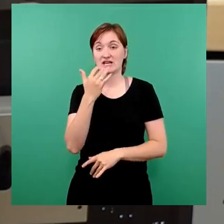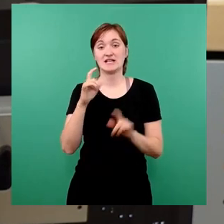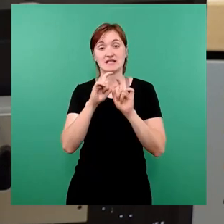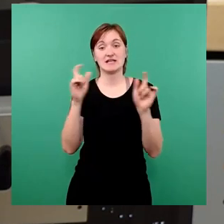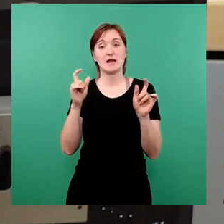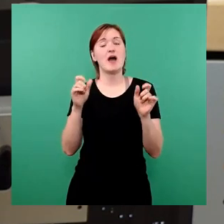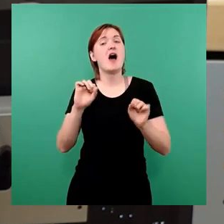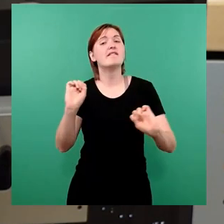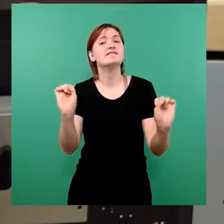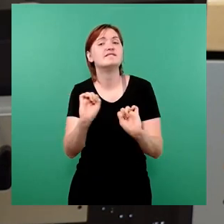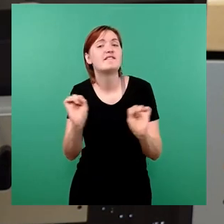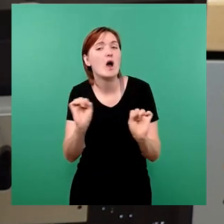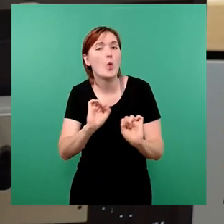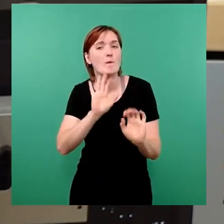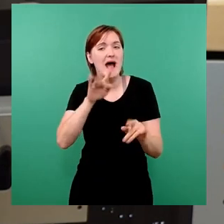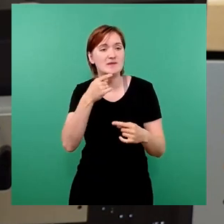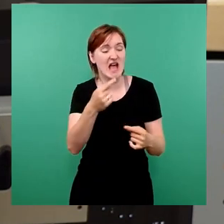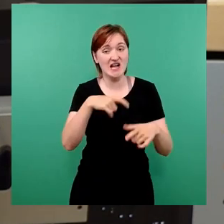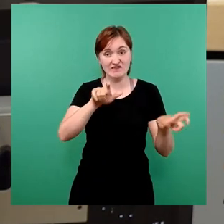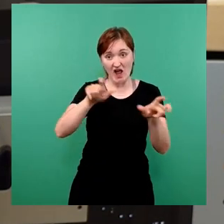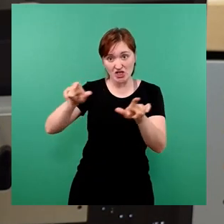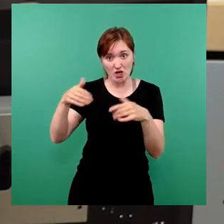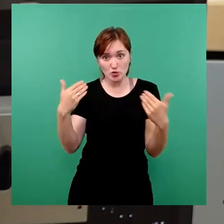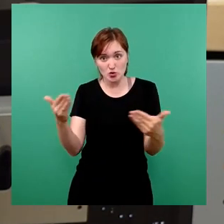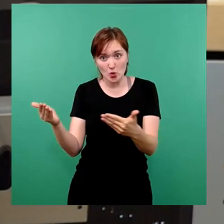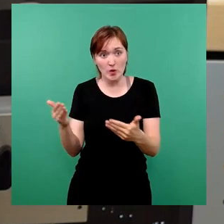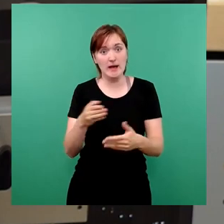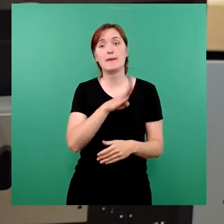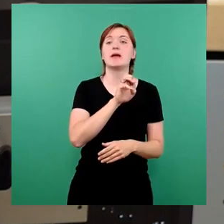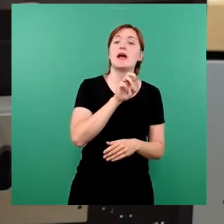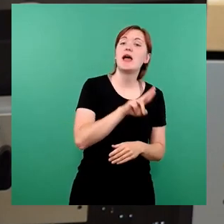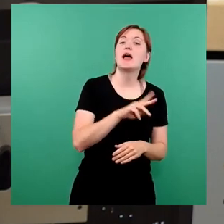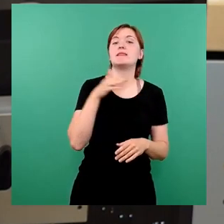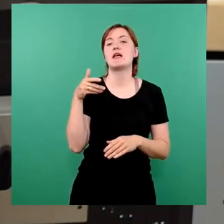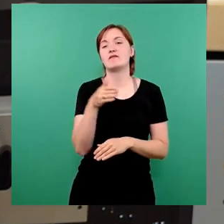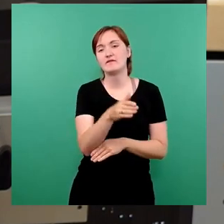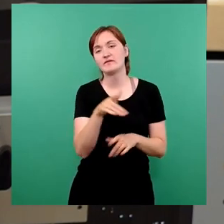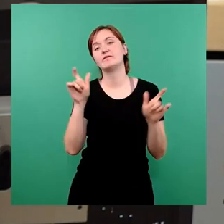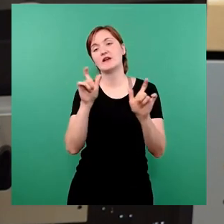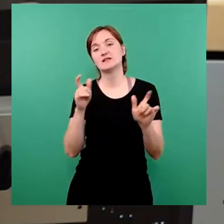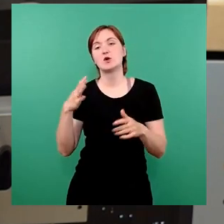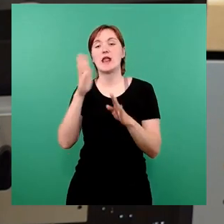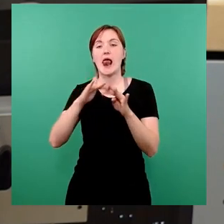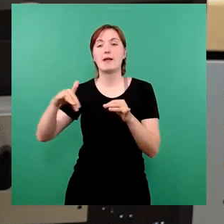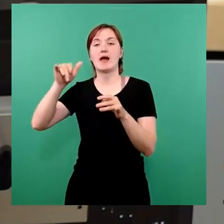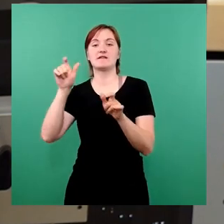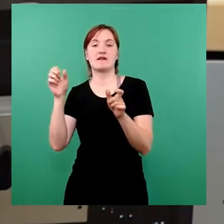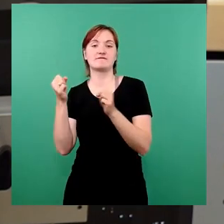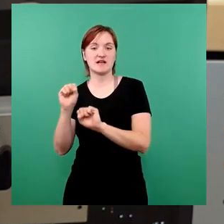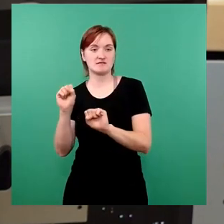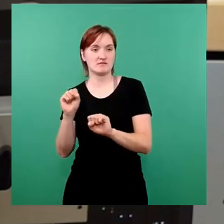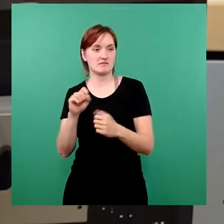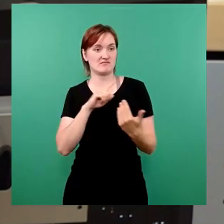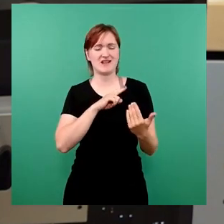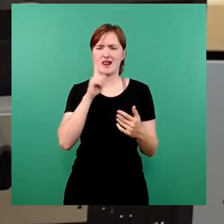der Absage der genannten Feste, BAN, Elbrangfest und Elbrangfest vorzulegen. Das geht, so meine ich ja nun ganz